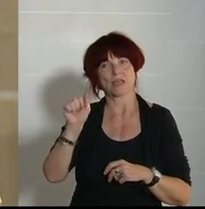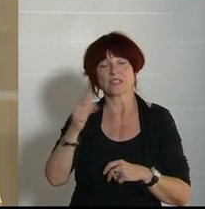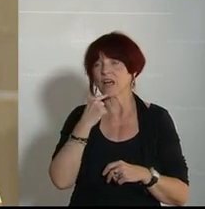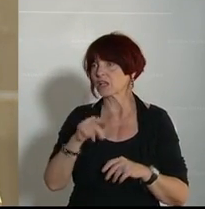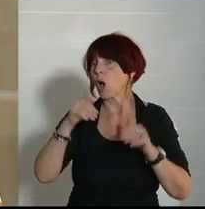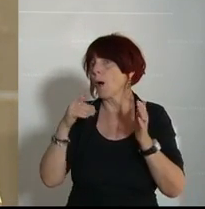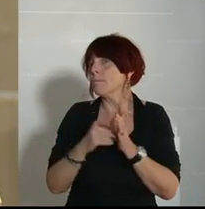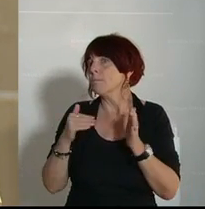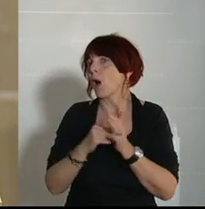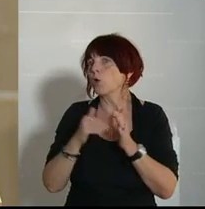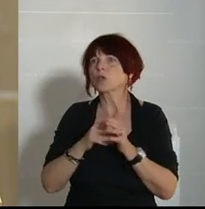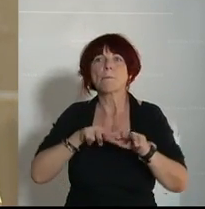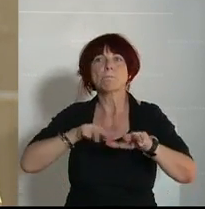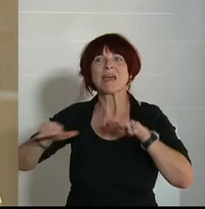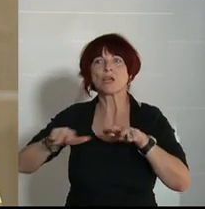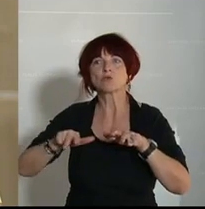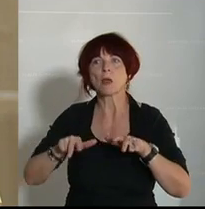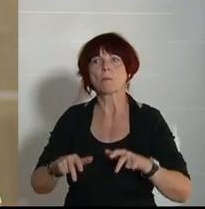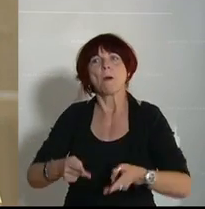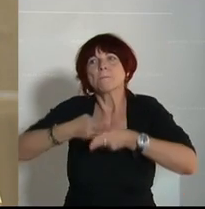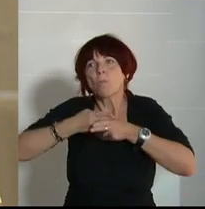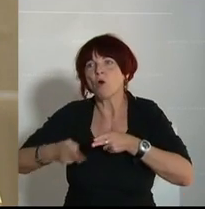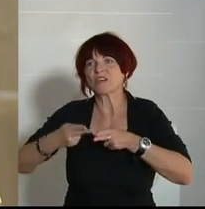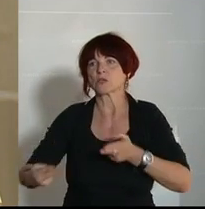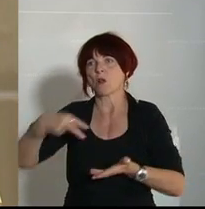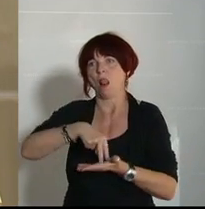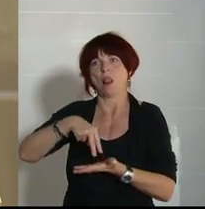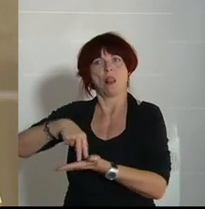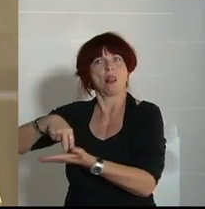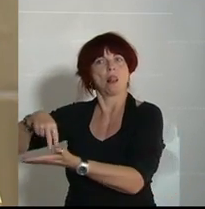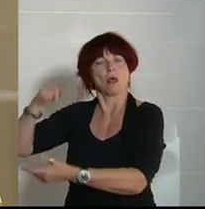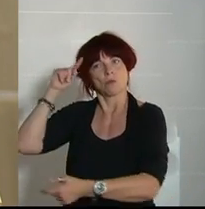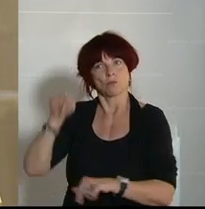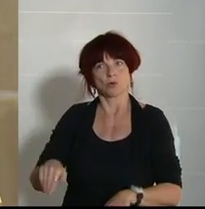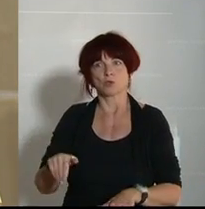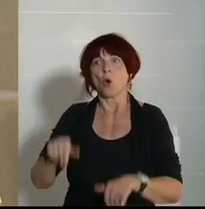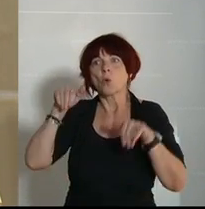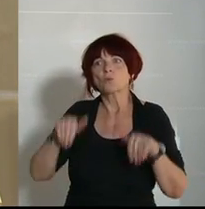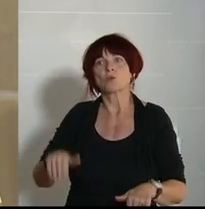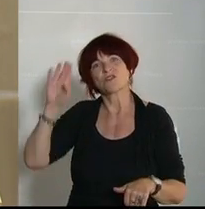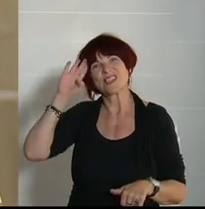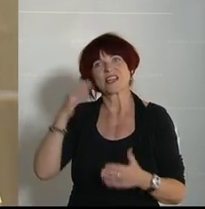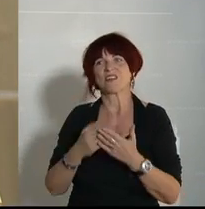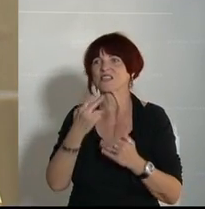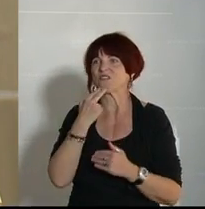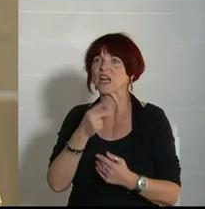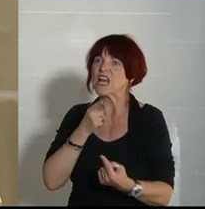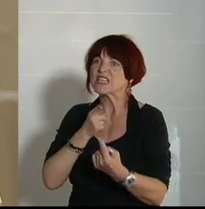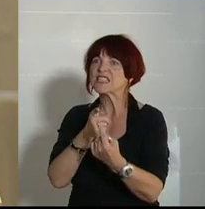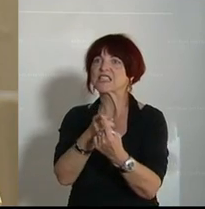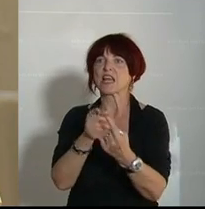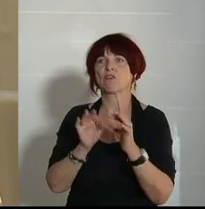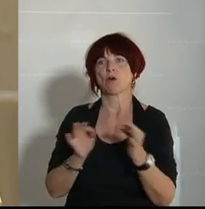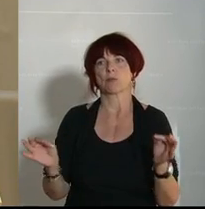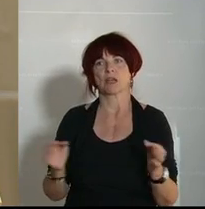aufgestelltes Management, das weiß, was es will und Maßnahmen und Ziele formuliert, das haben wir nicht, ja. Es gibt kein, bis jetzt,